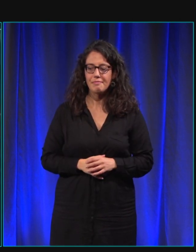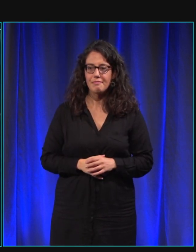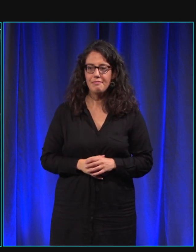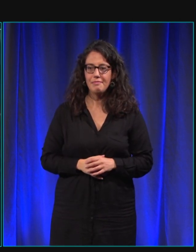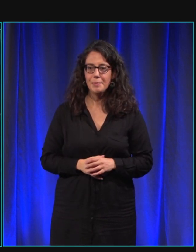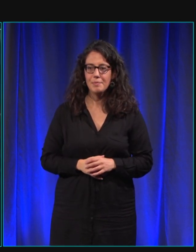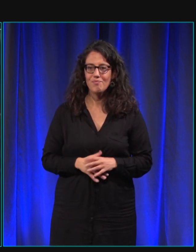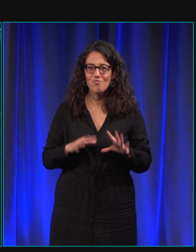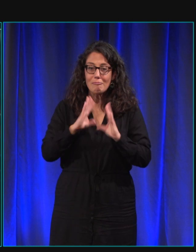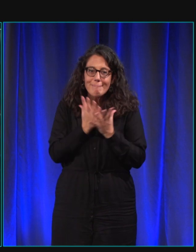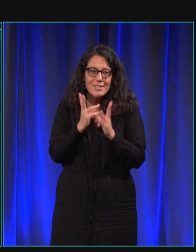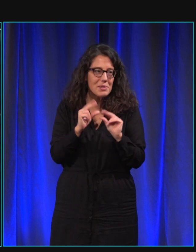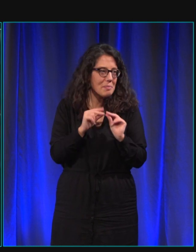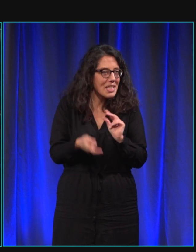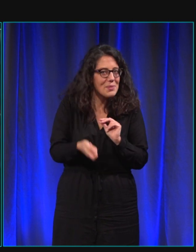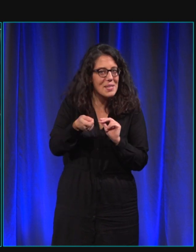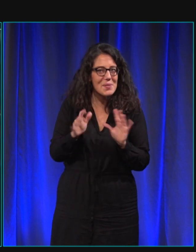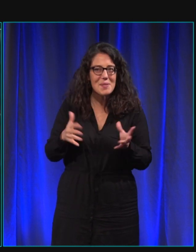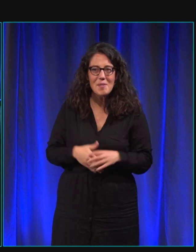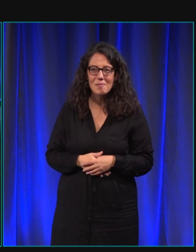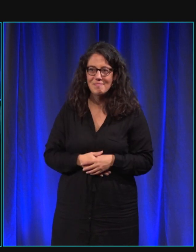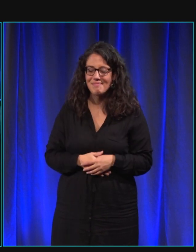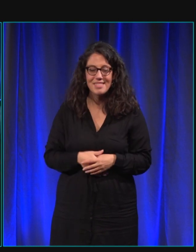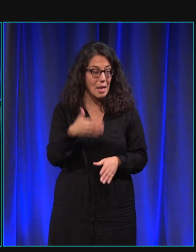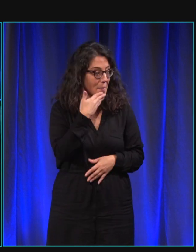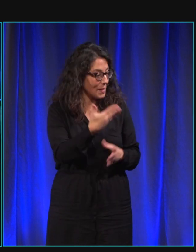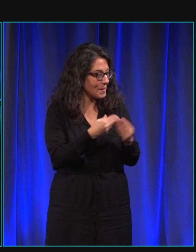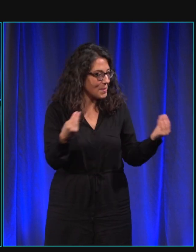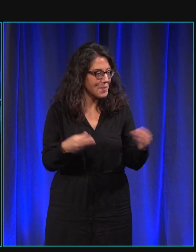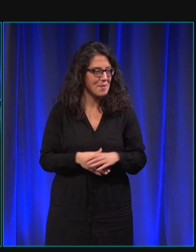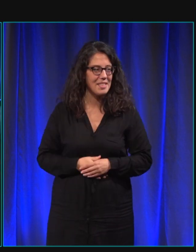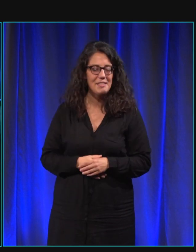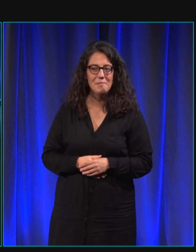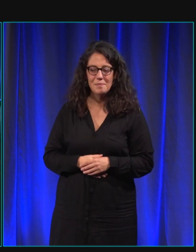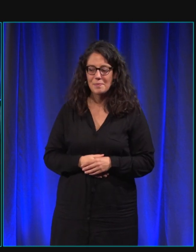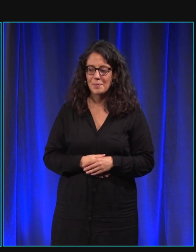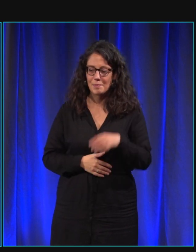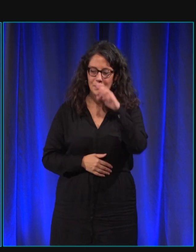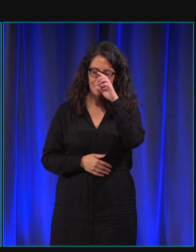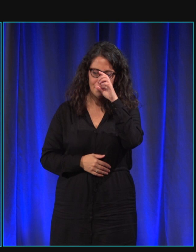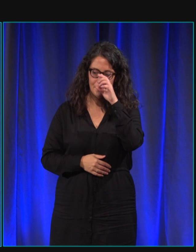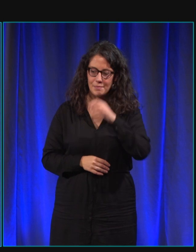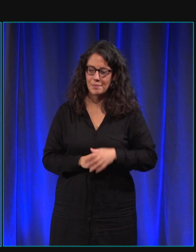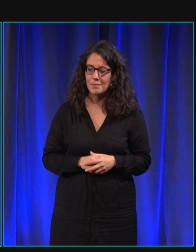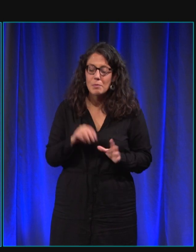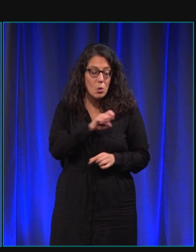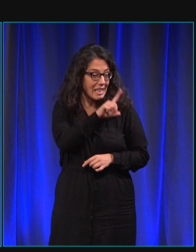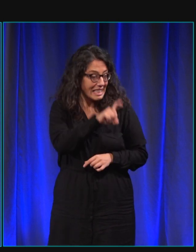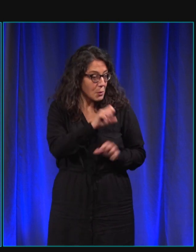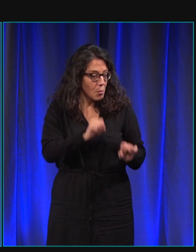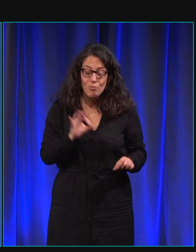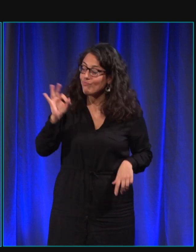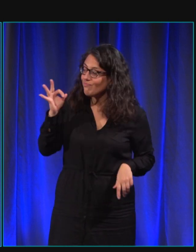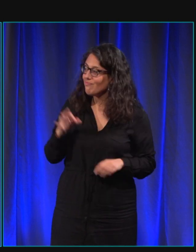de l'éducation des chiens, je pense. Merci beaucoup, Léa Aubeuf. Peut-être juste, je vais me permettre une petite question, je vais me soupraciser.